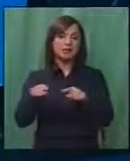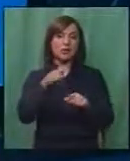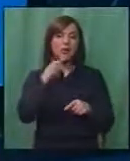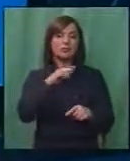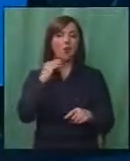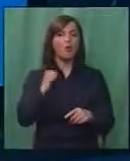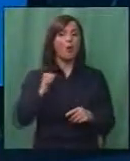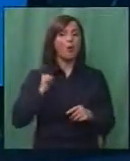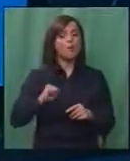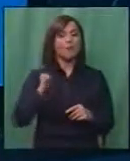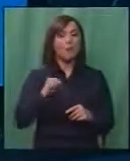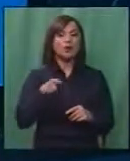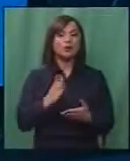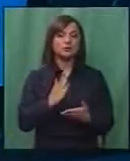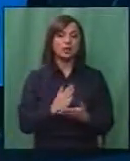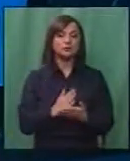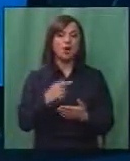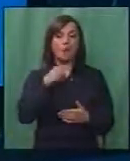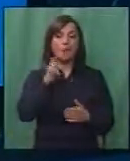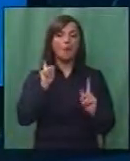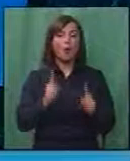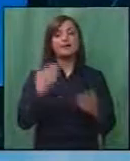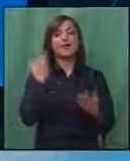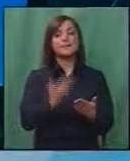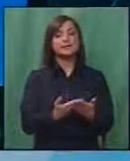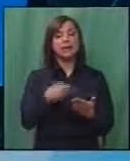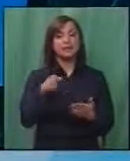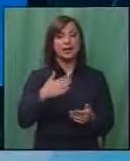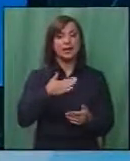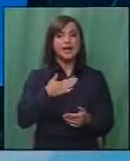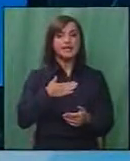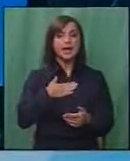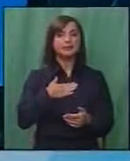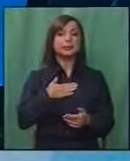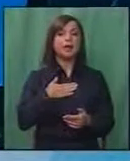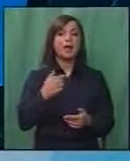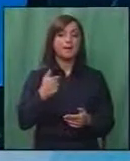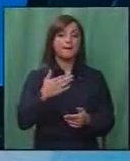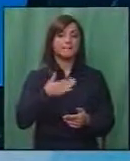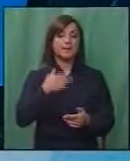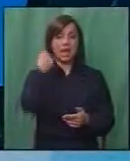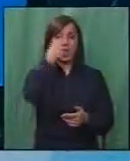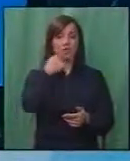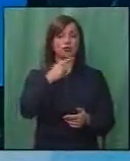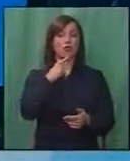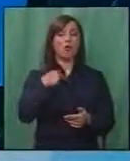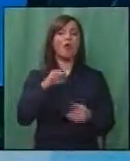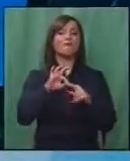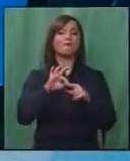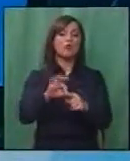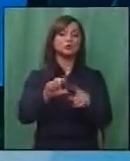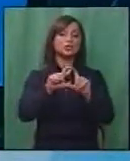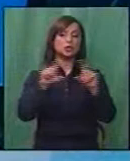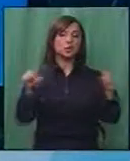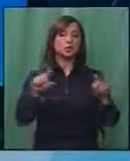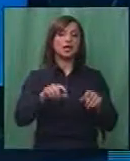најболен, секако. Меѓутоа, мора да признаеме дека Кајнас, мене како личност која води институцијата,